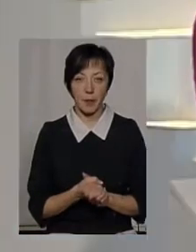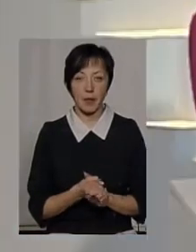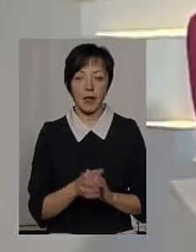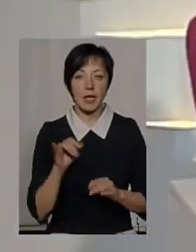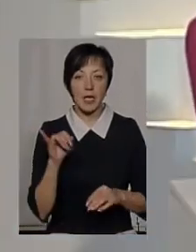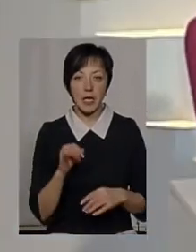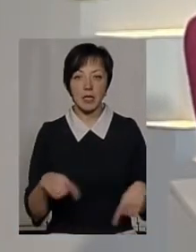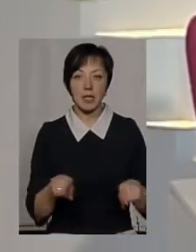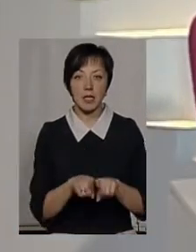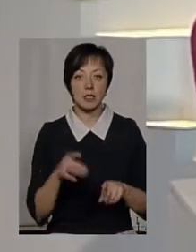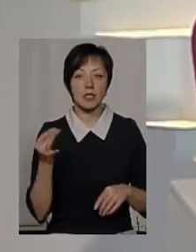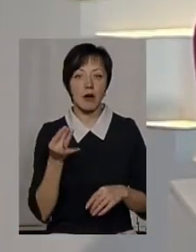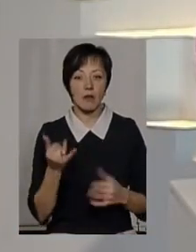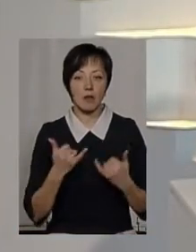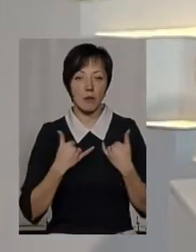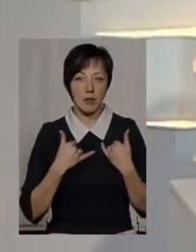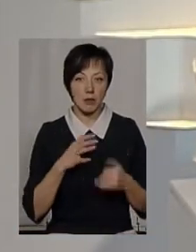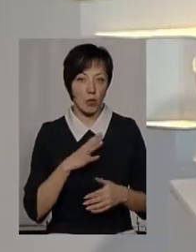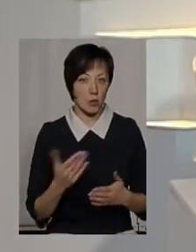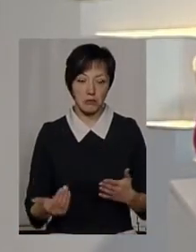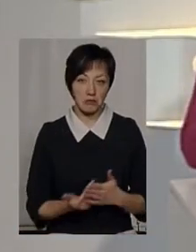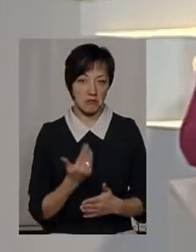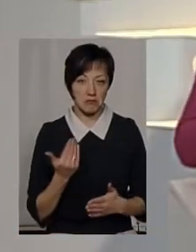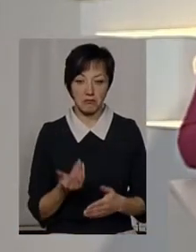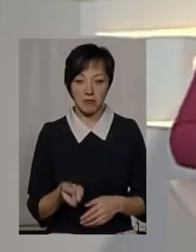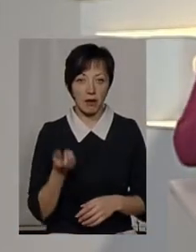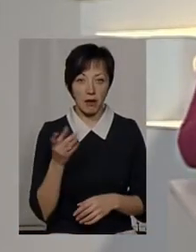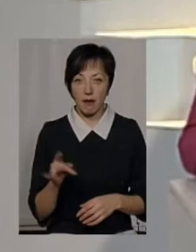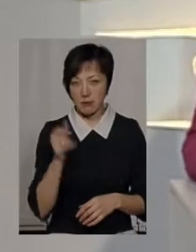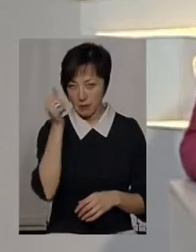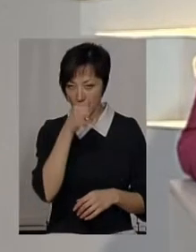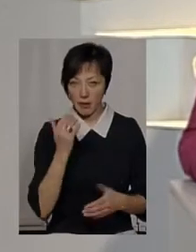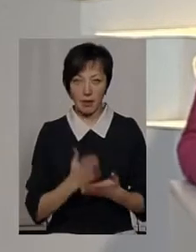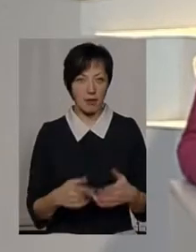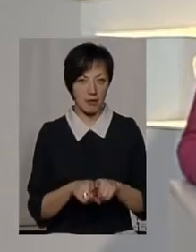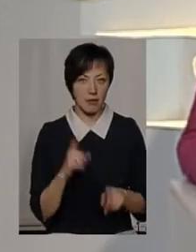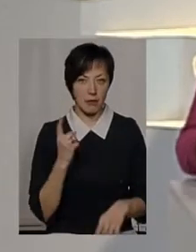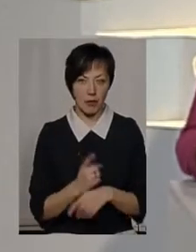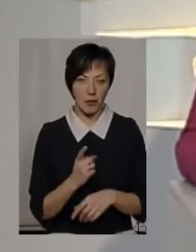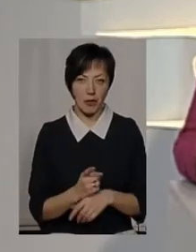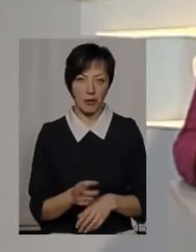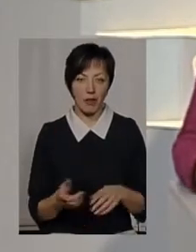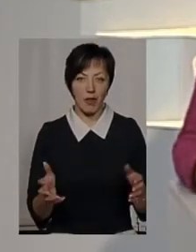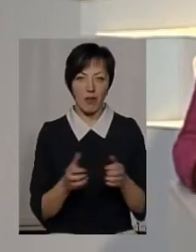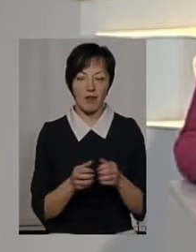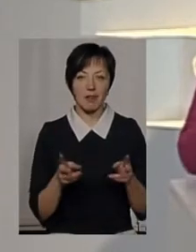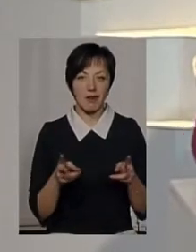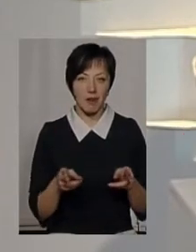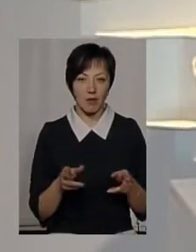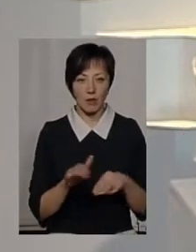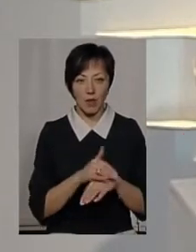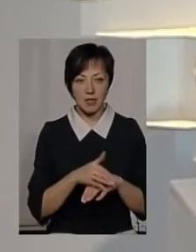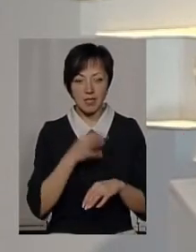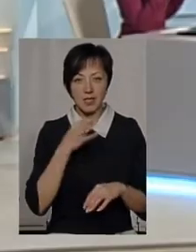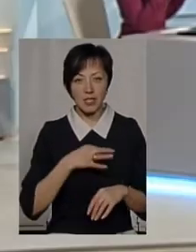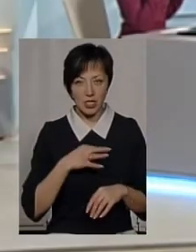І теж цікаво, для мене, наприклад, було новиною, що кілька разів на рік існує така заборона ловити раків. Будь